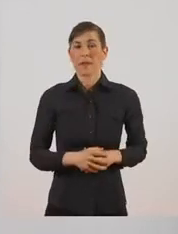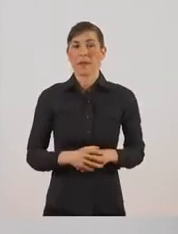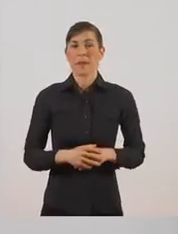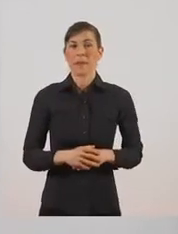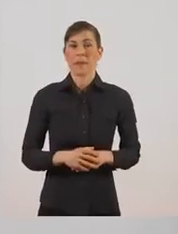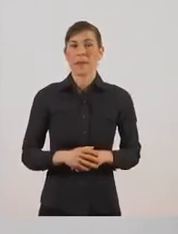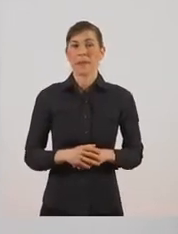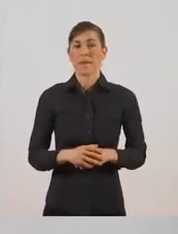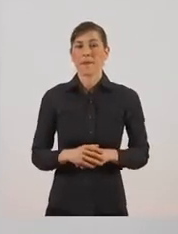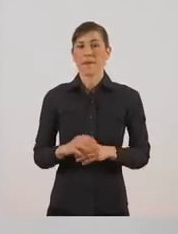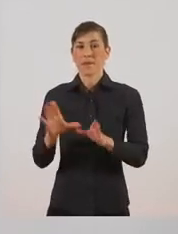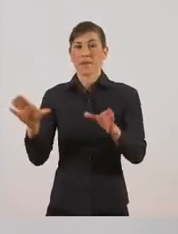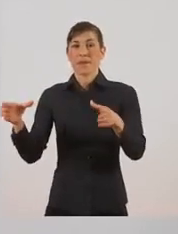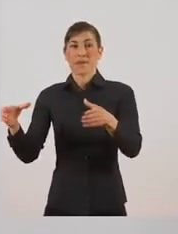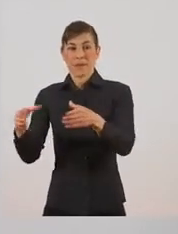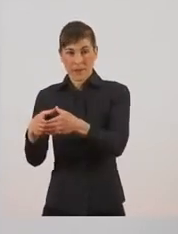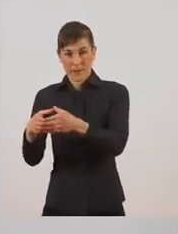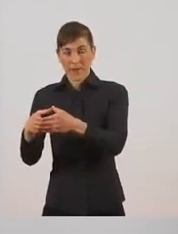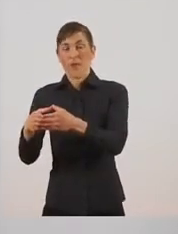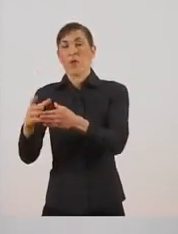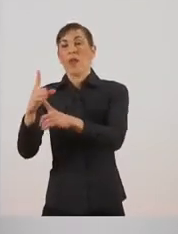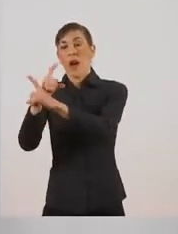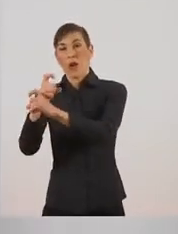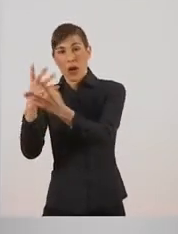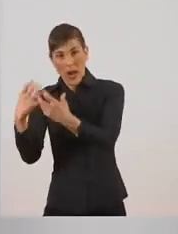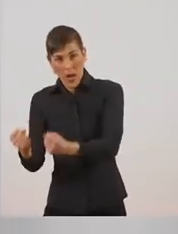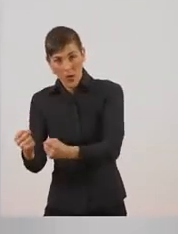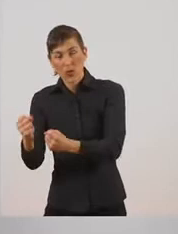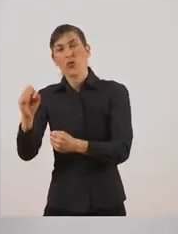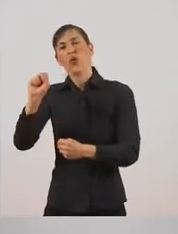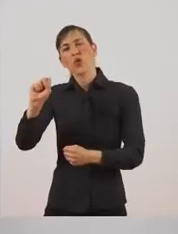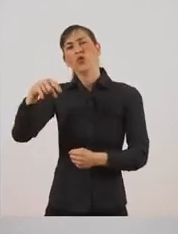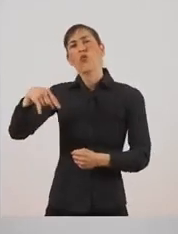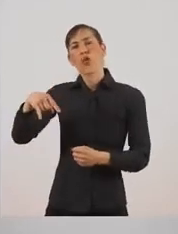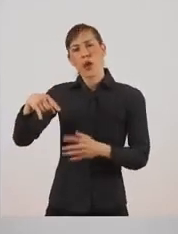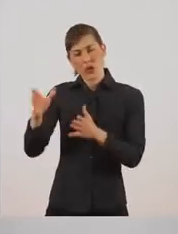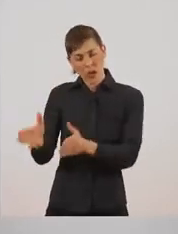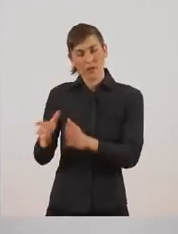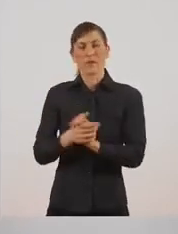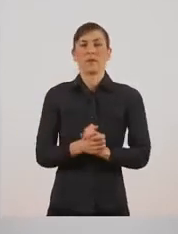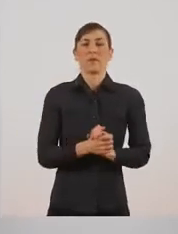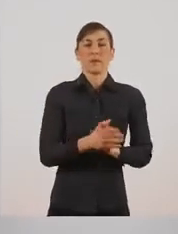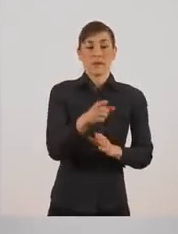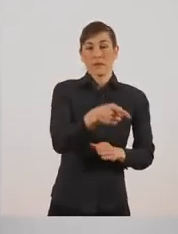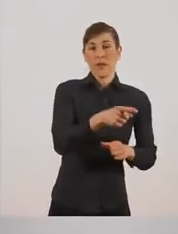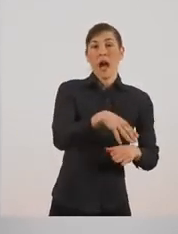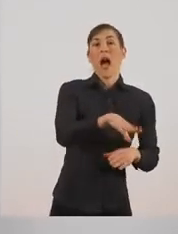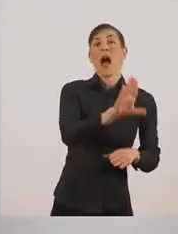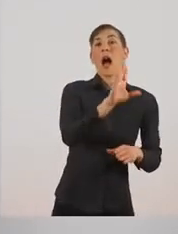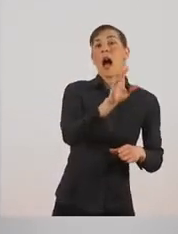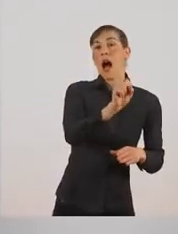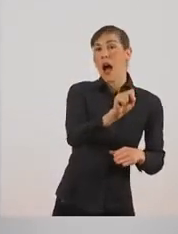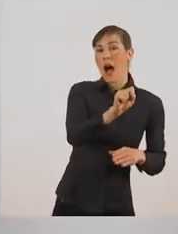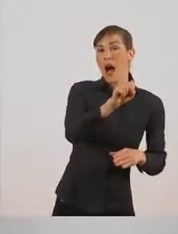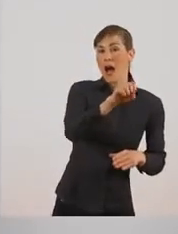Πολύ ωραία. Τα σπονδυλωτά είναι αυτά που έχουν σπονδυλική στήλη. Ενώ τα σπονδυλα είναι